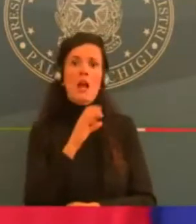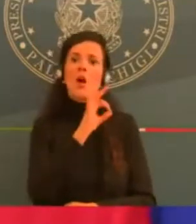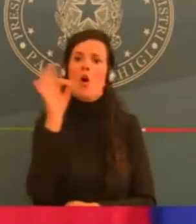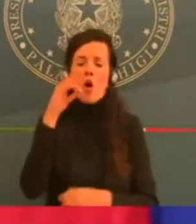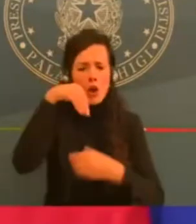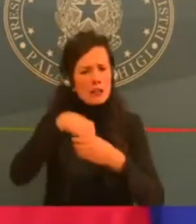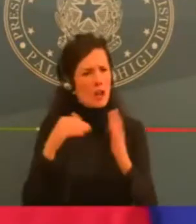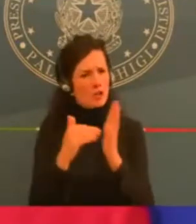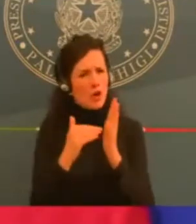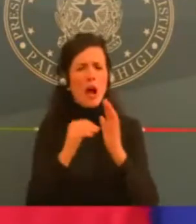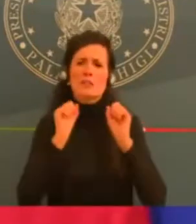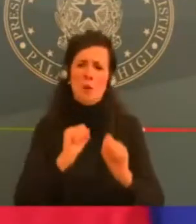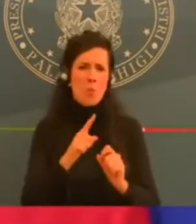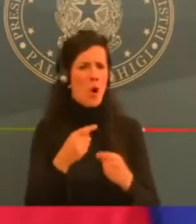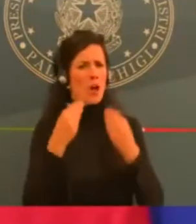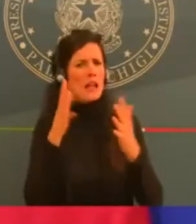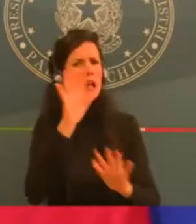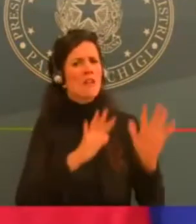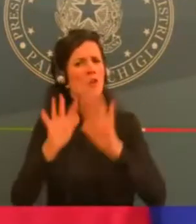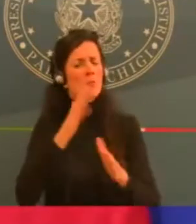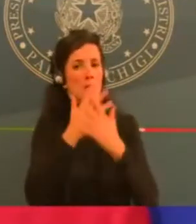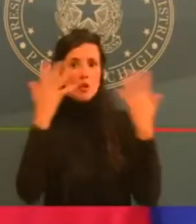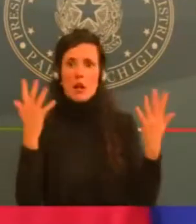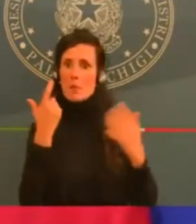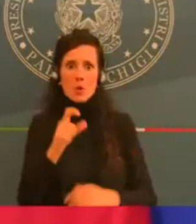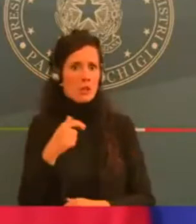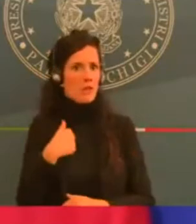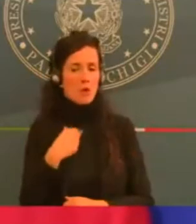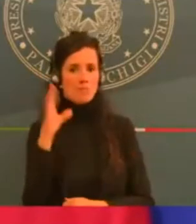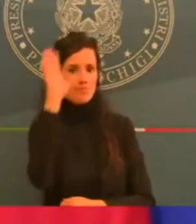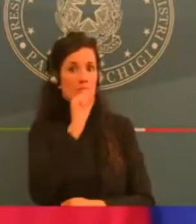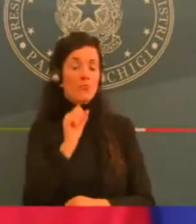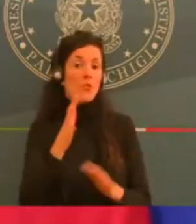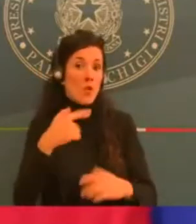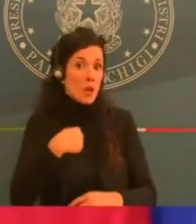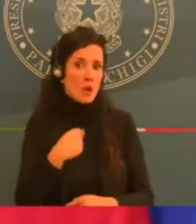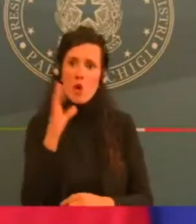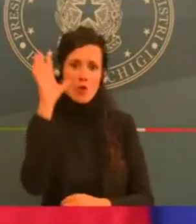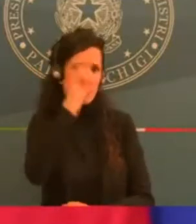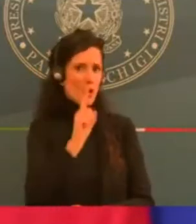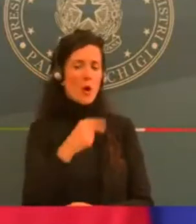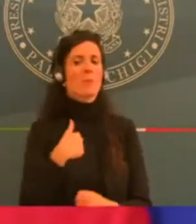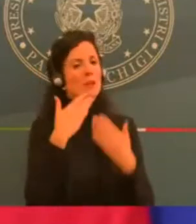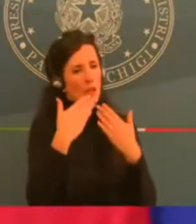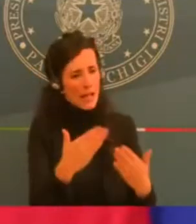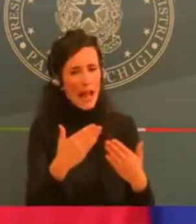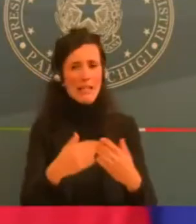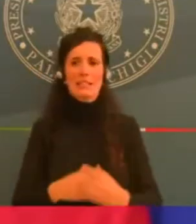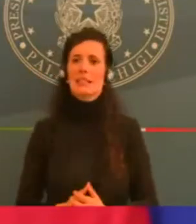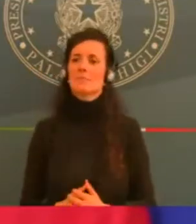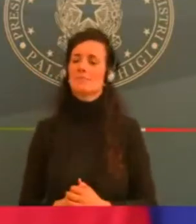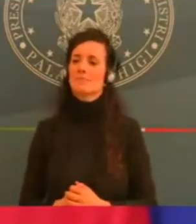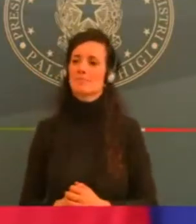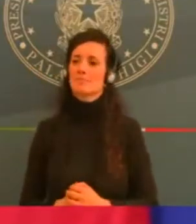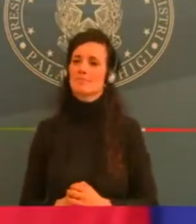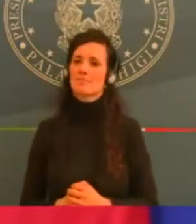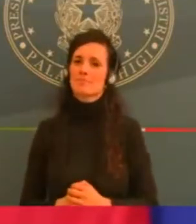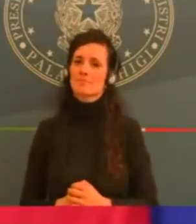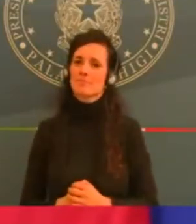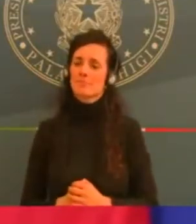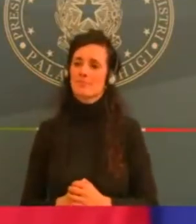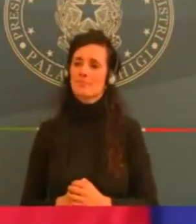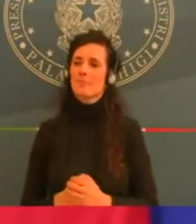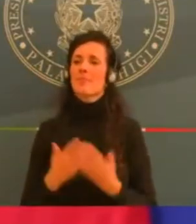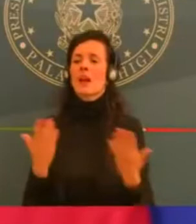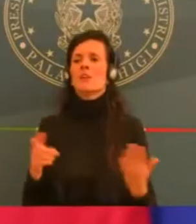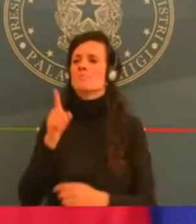Dall'ultima domanda, lei dice ma non è in contraddizione con quello che abbiamo detto su in cui un sistema liberal democratico non manda la